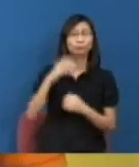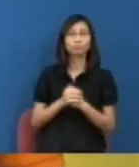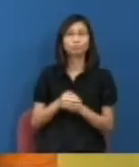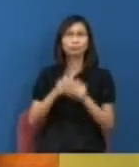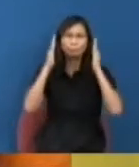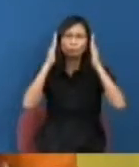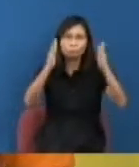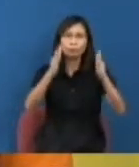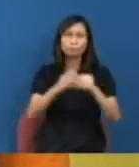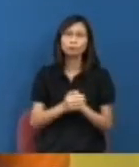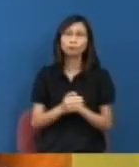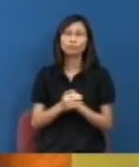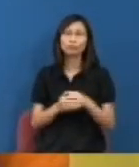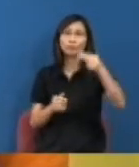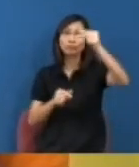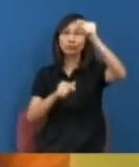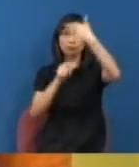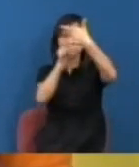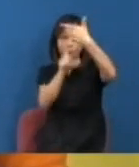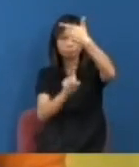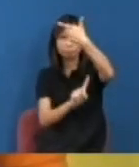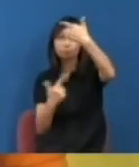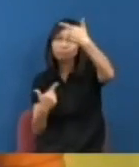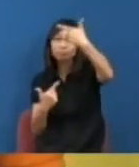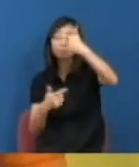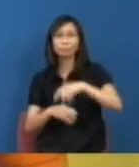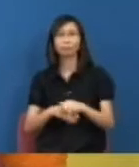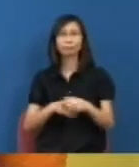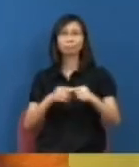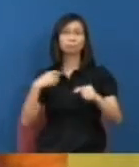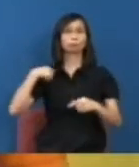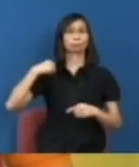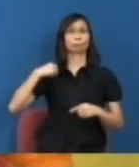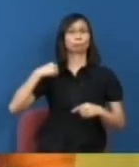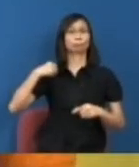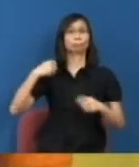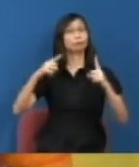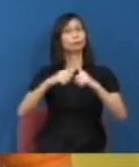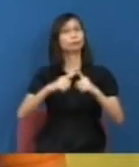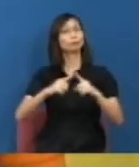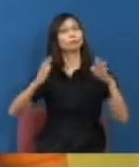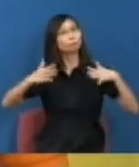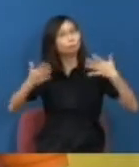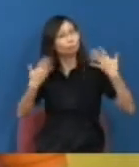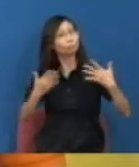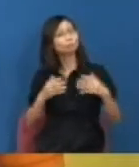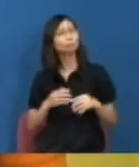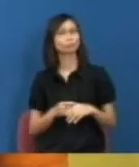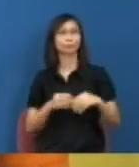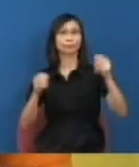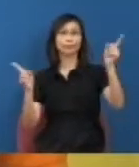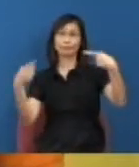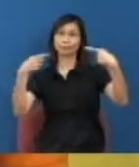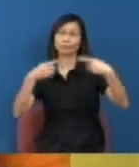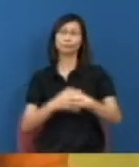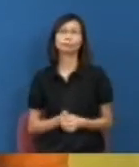8月18號中國人最喜歡的日子8月18日但是對於香港